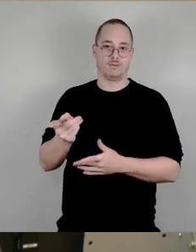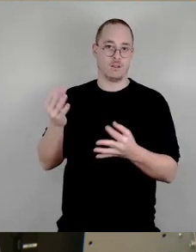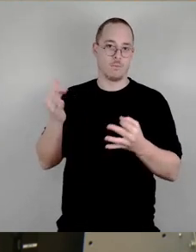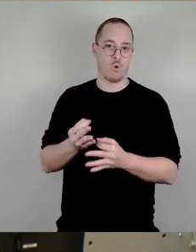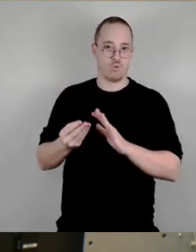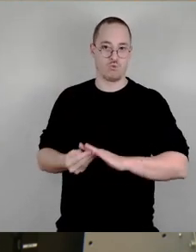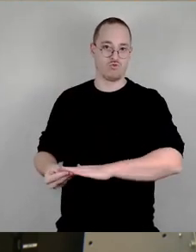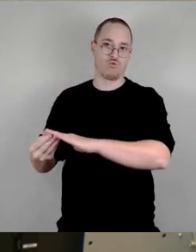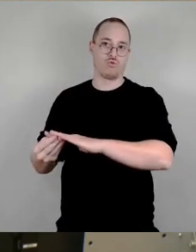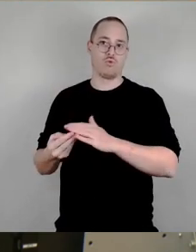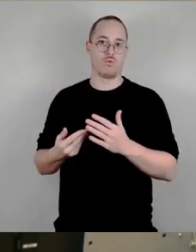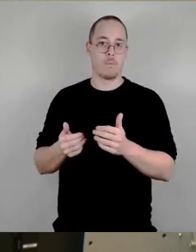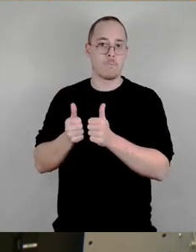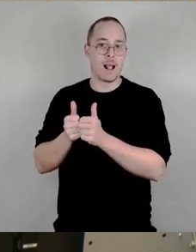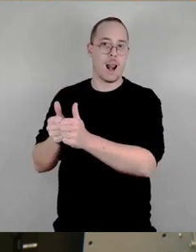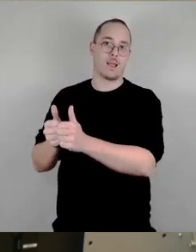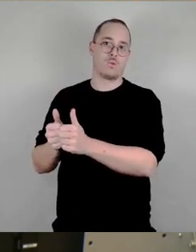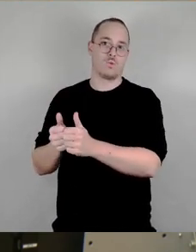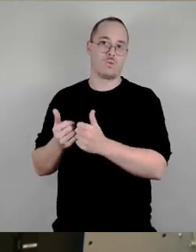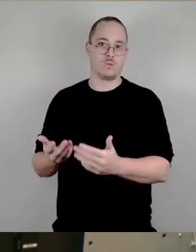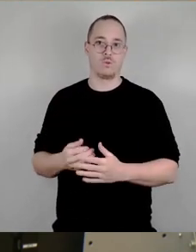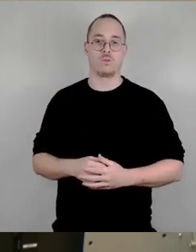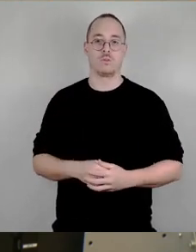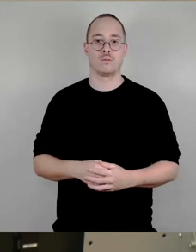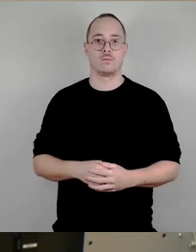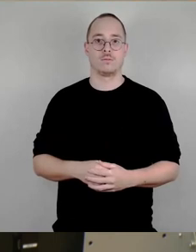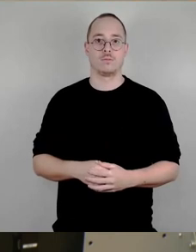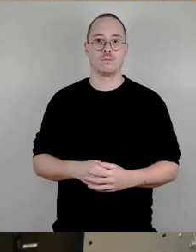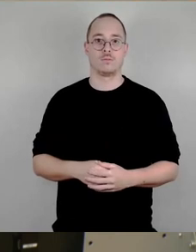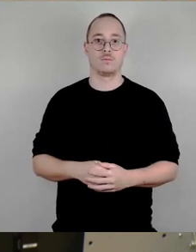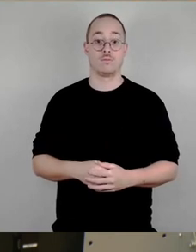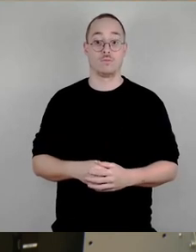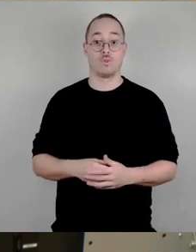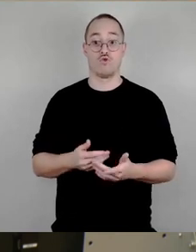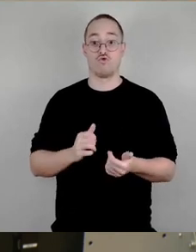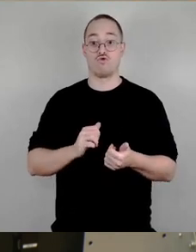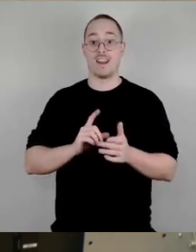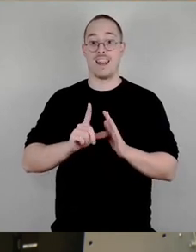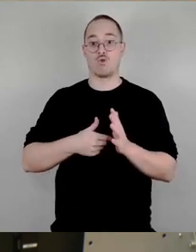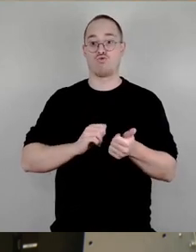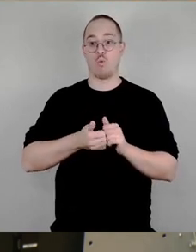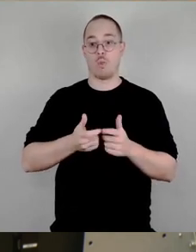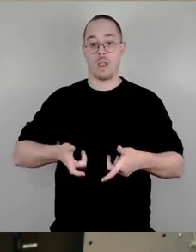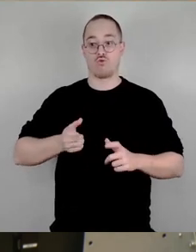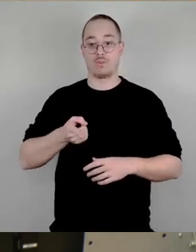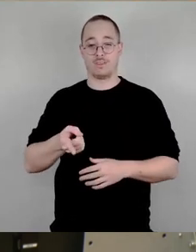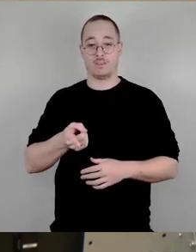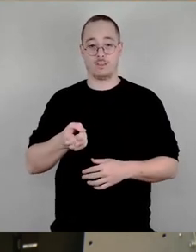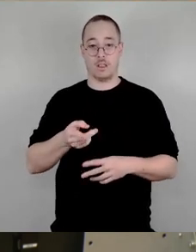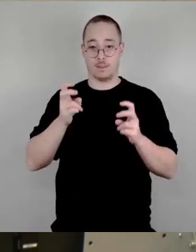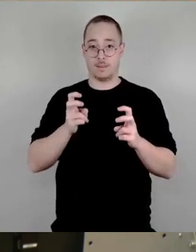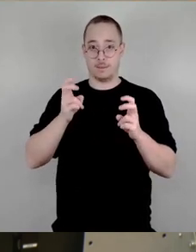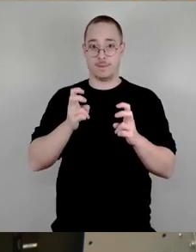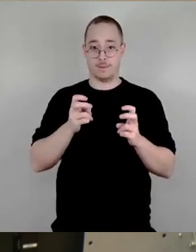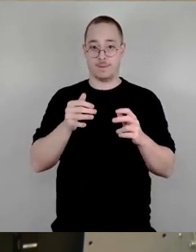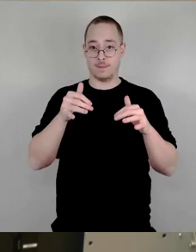im Spurtausschuss am Tisch Und zwar mit zwei Vertretern im Beratenden Und mit ihnen, die ja im Präsidium sind als beschließenden Mitglied